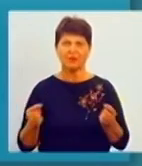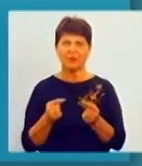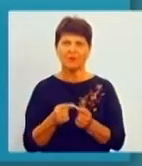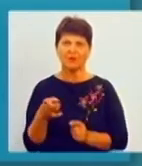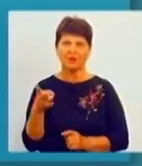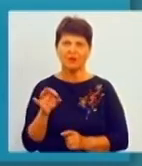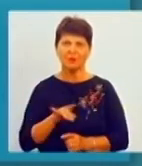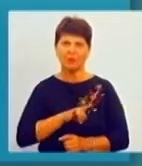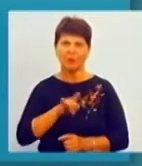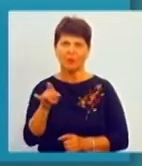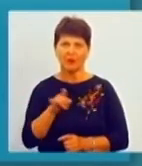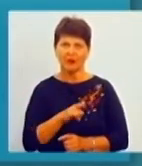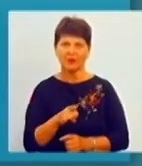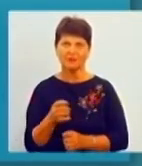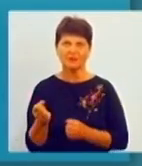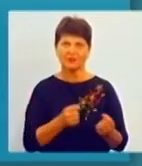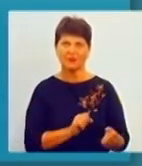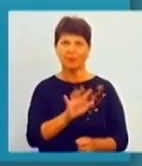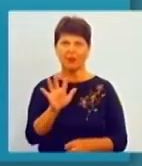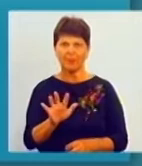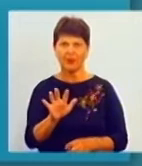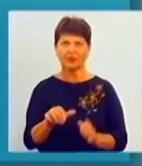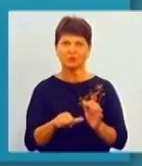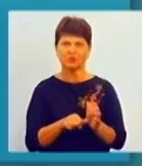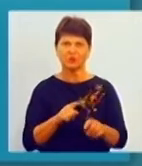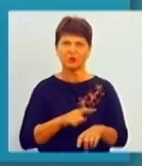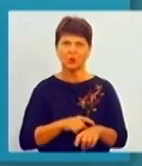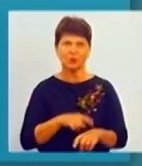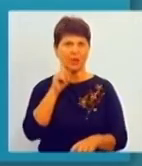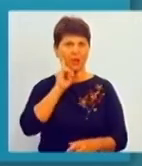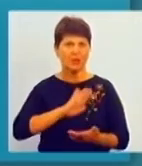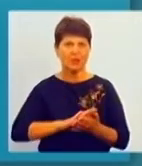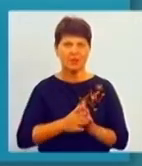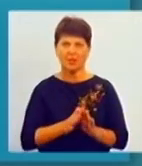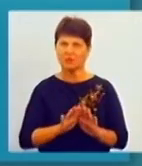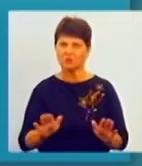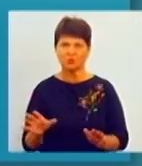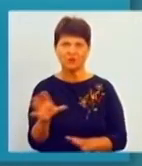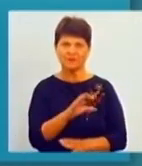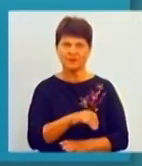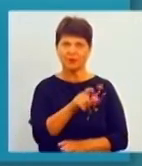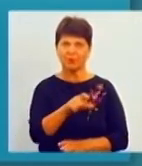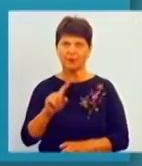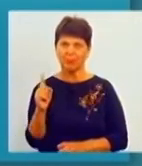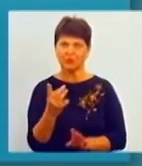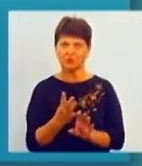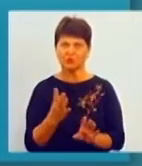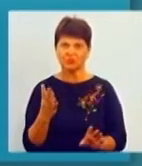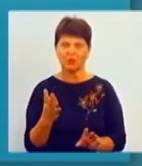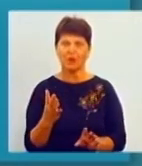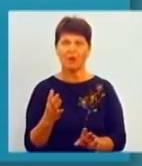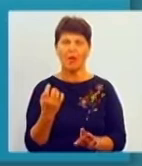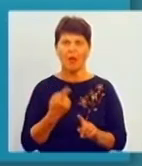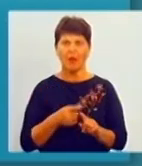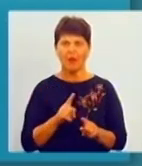рейси затримуються на 5 годин, на 6 годин. Це дуже незручно для всіх пасажирів першого чергу, адже це призводить